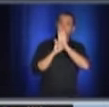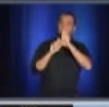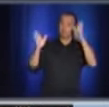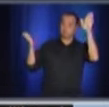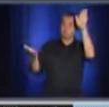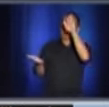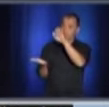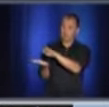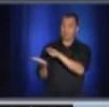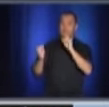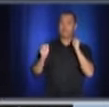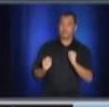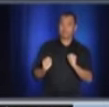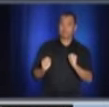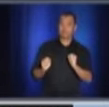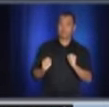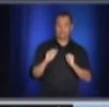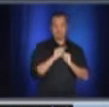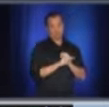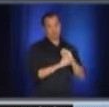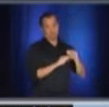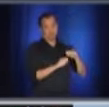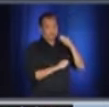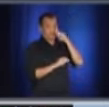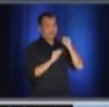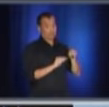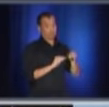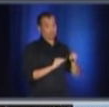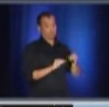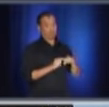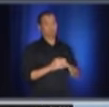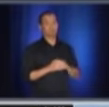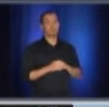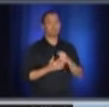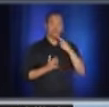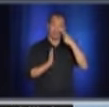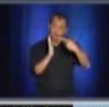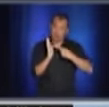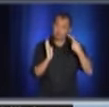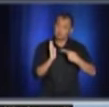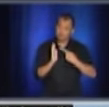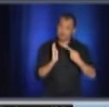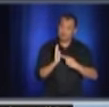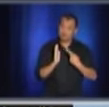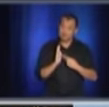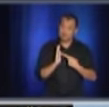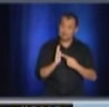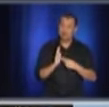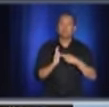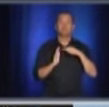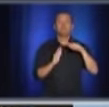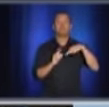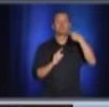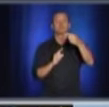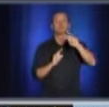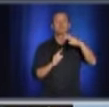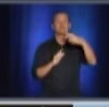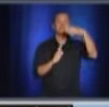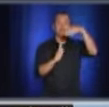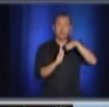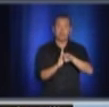Je vais le dire souvent, puis je vais y revenir, c'est ce qui nous fait penser que dans la deuxième vague, on peut être beaucoup plus